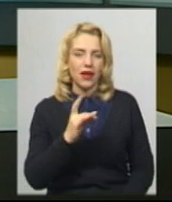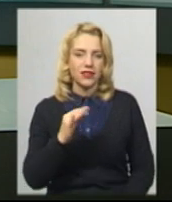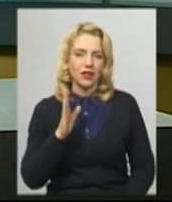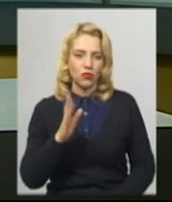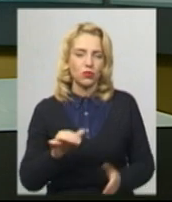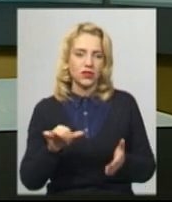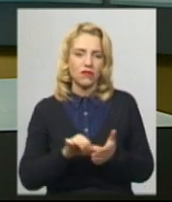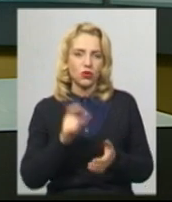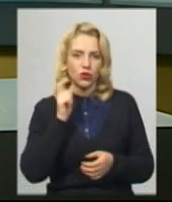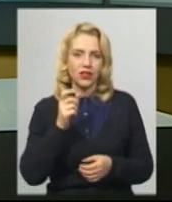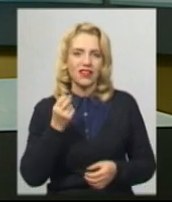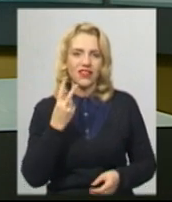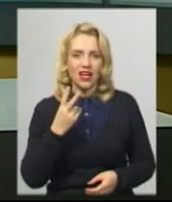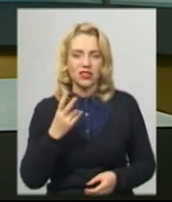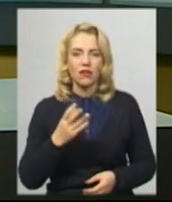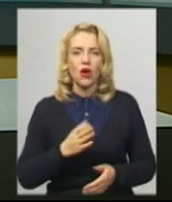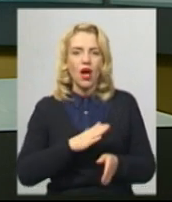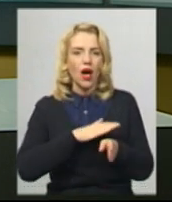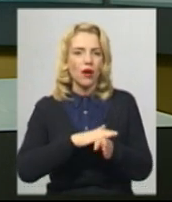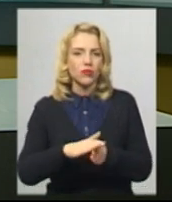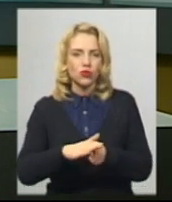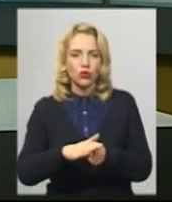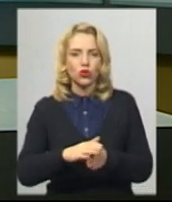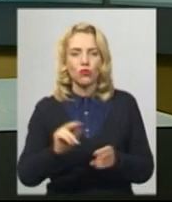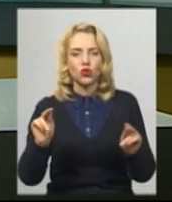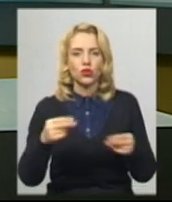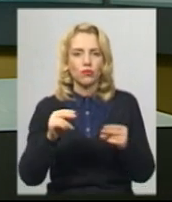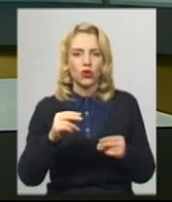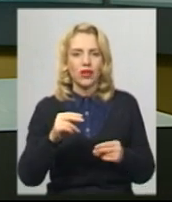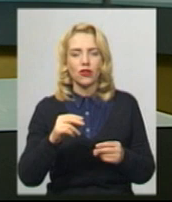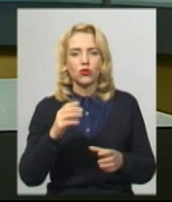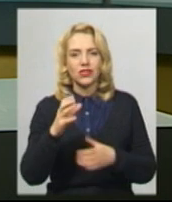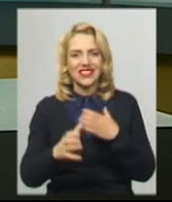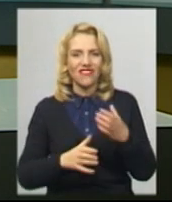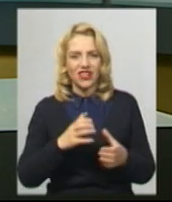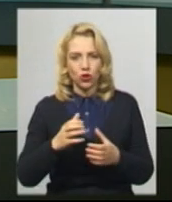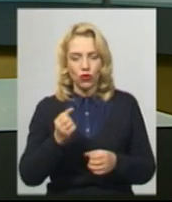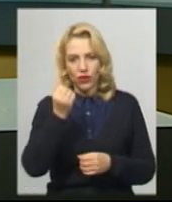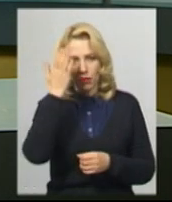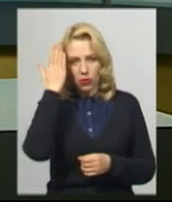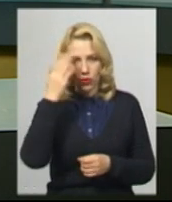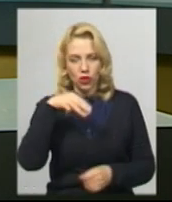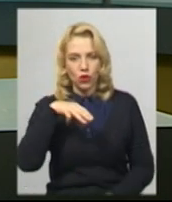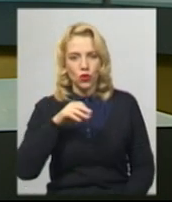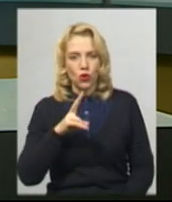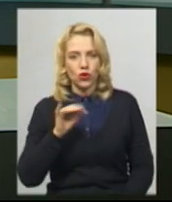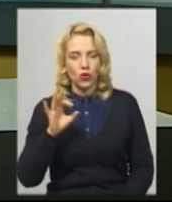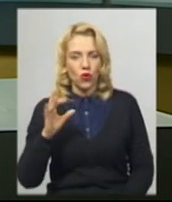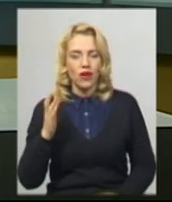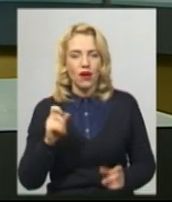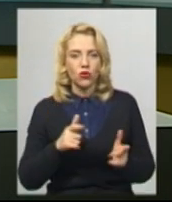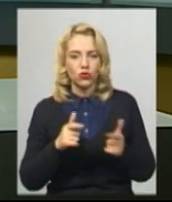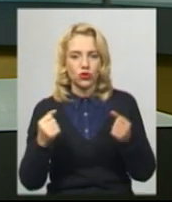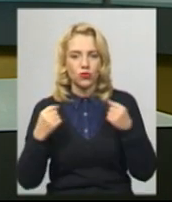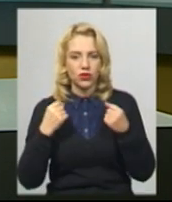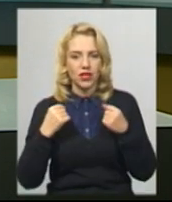абсолютному чемпіонаті світу з кіоку шинкай карате. Змагання відбудуться в столиці Японії Токіо. Як готуються спортсмени до змагань